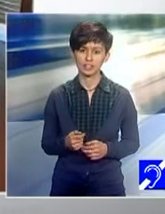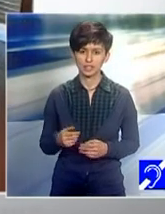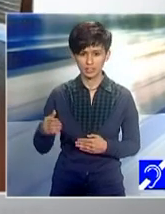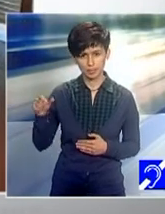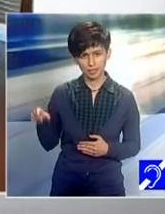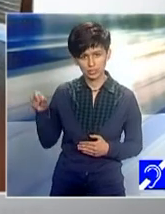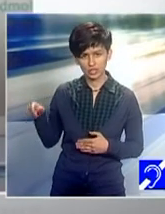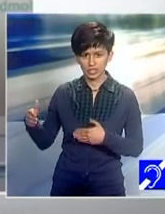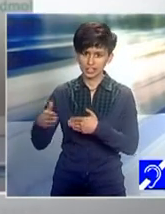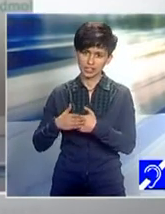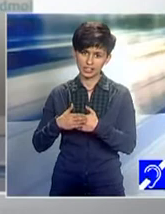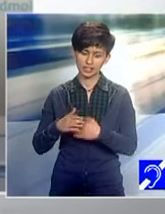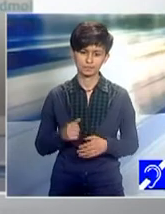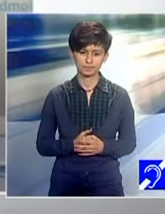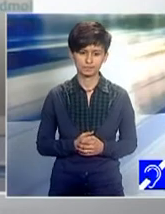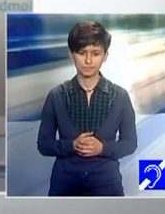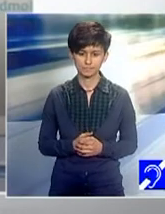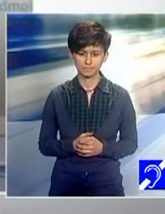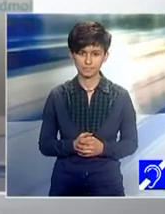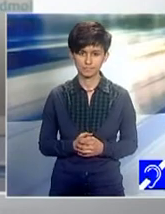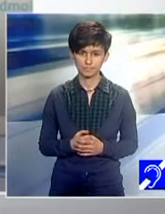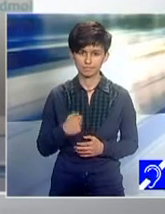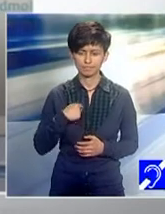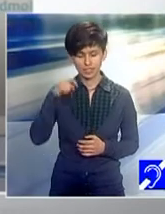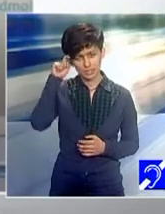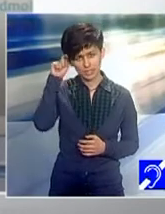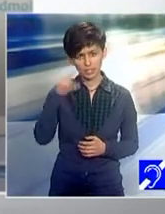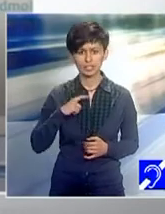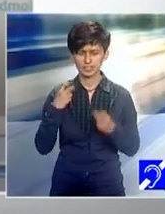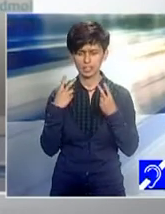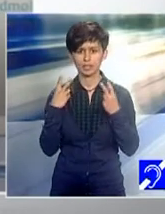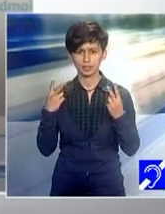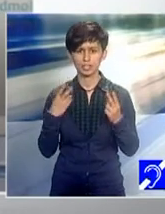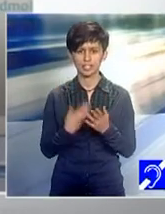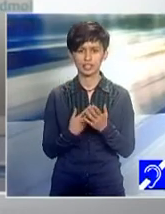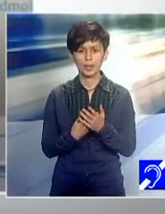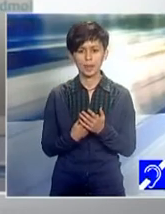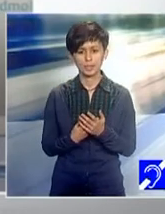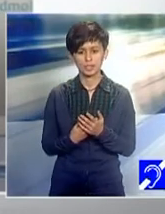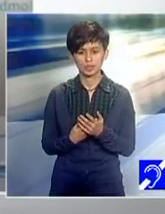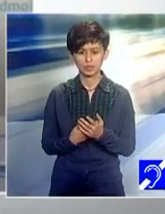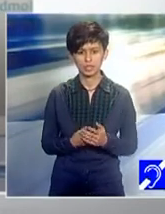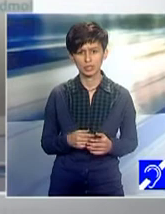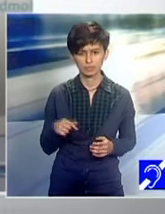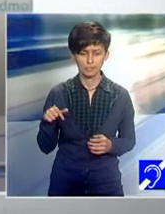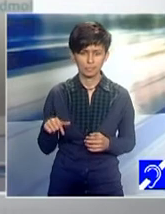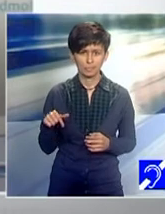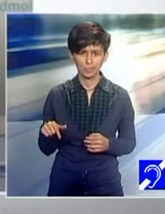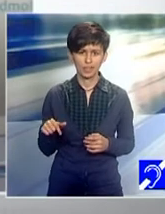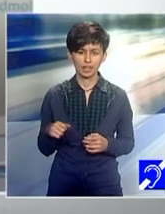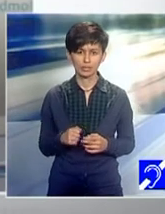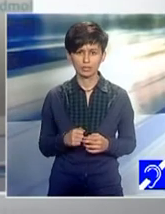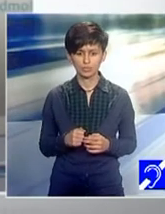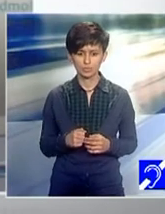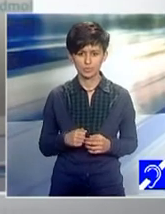religii. Și asta mi se pare deosebit de important, și mai ales având în vedere tendințele din... mă rog, din